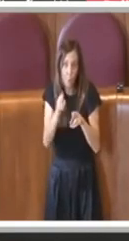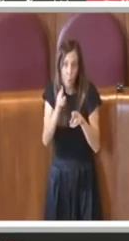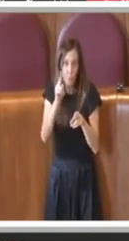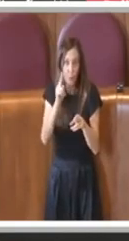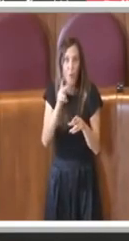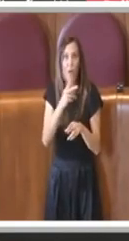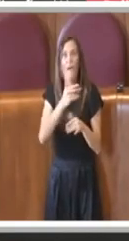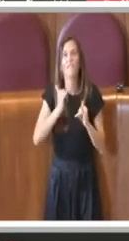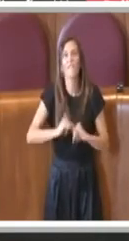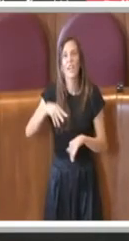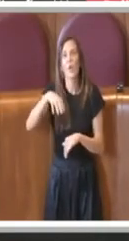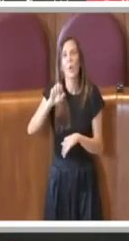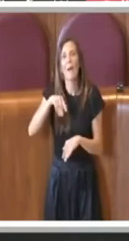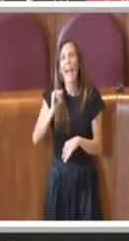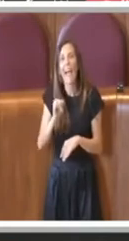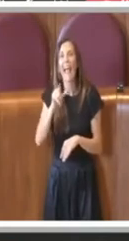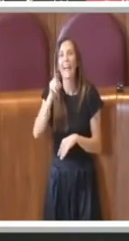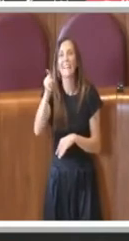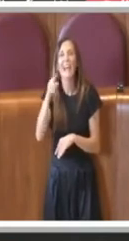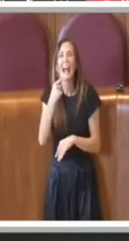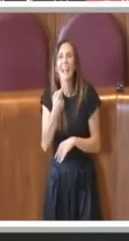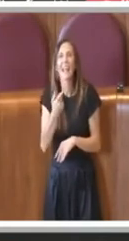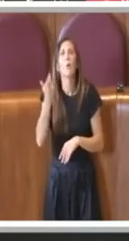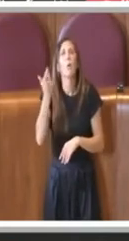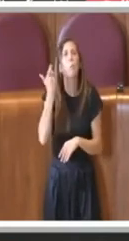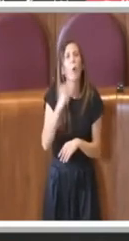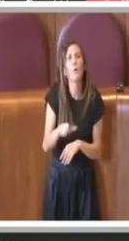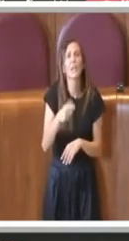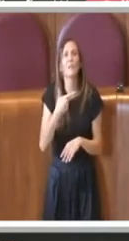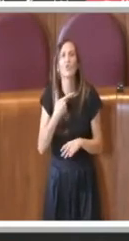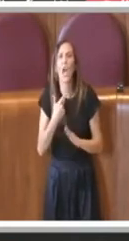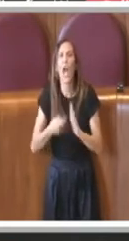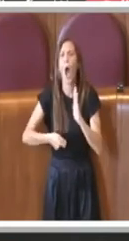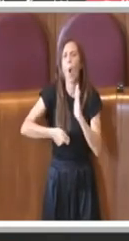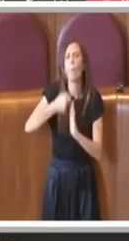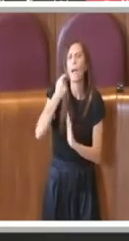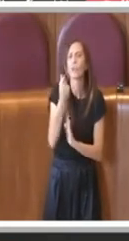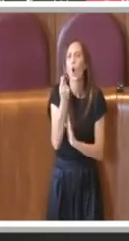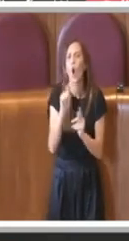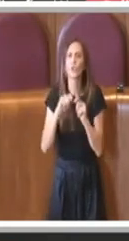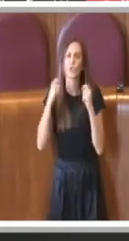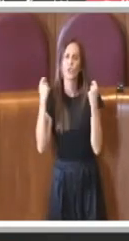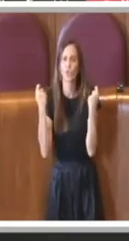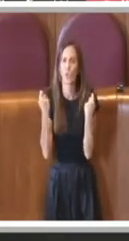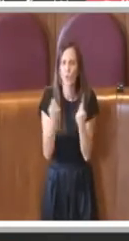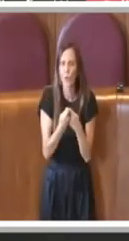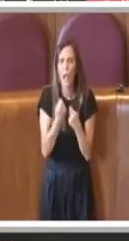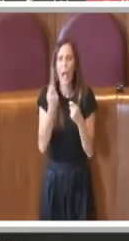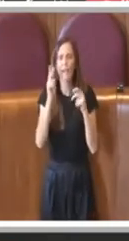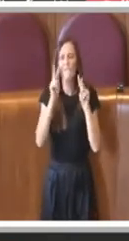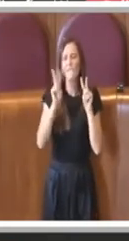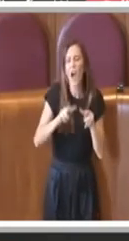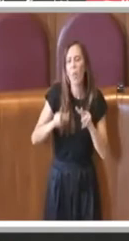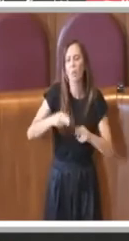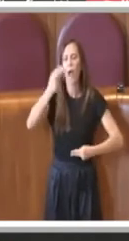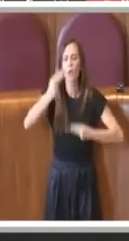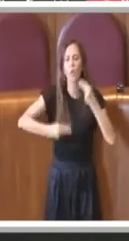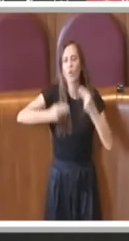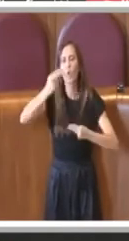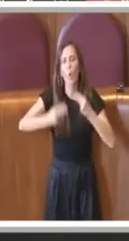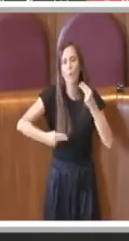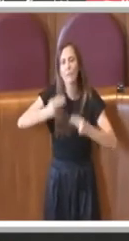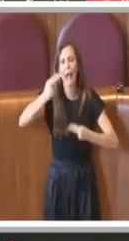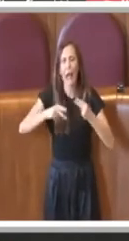'era questo piccolo aumento generale dei costi generali, perché veniva valutato il totale, veniva